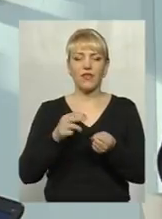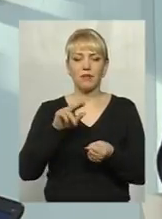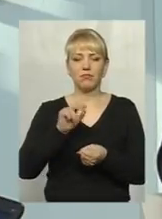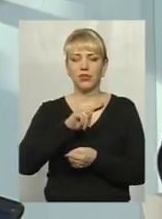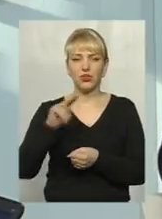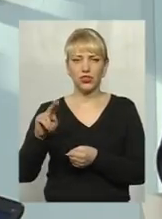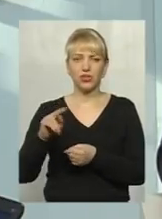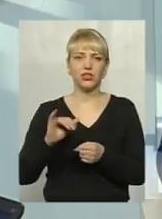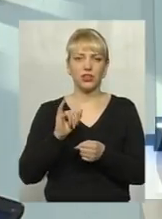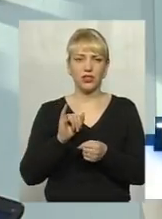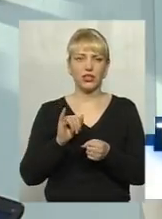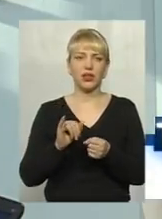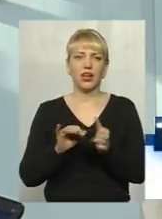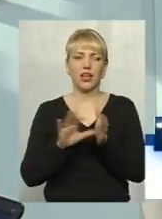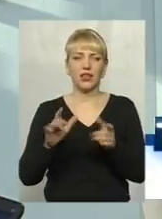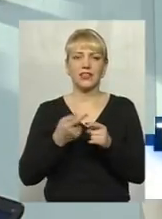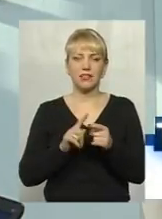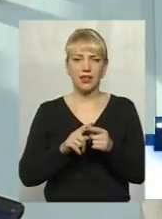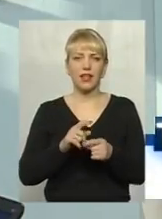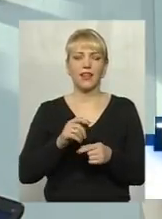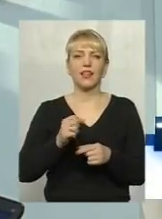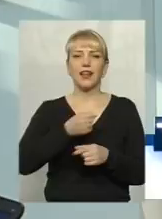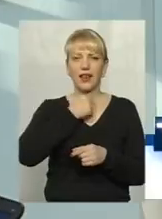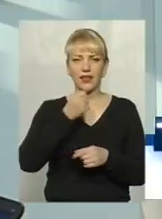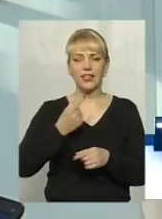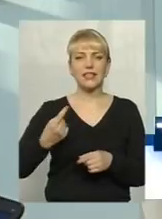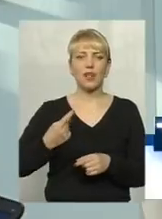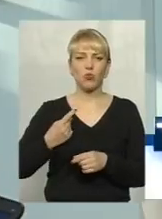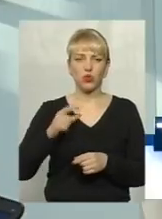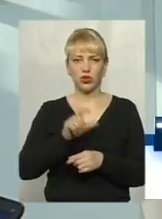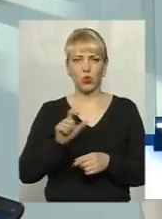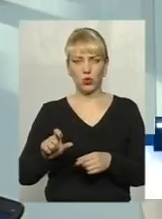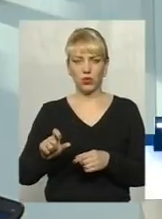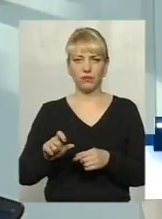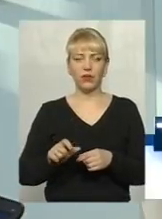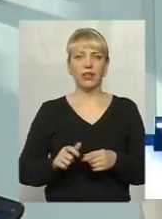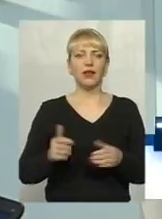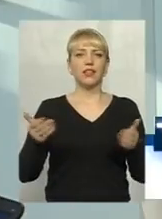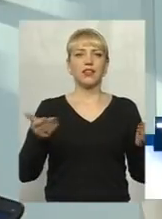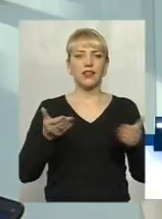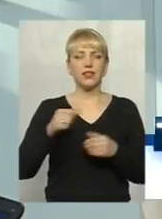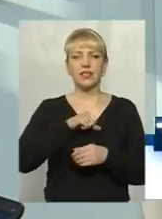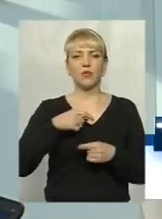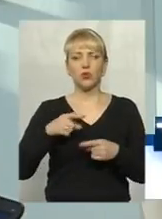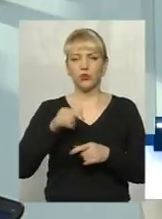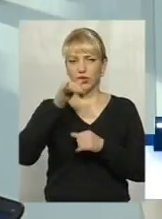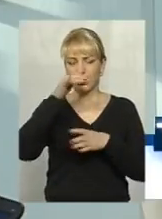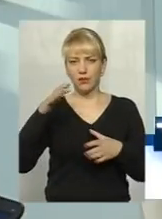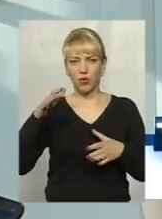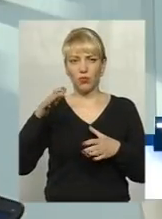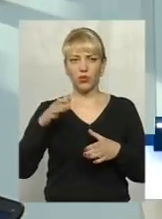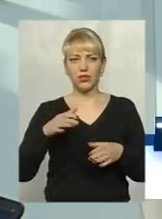сілопромережі. звичайно, літні самотні люди, які, по-перше, самотужки не в спромозі